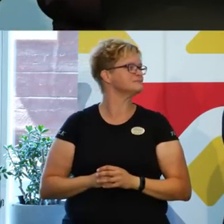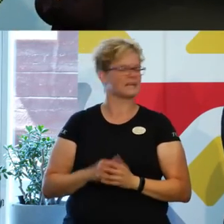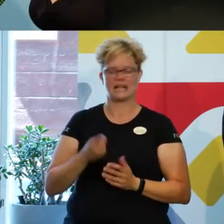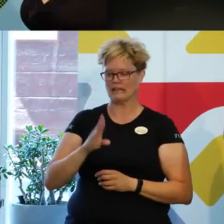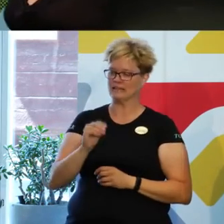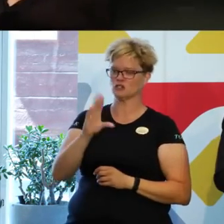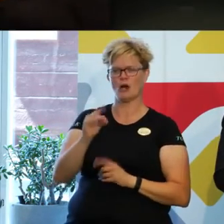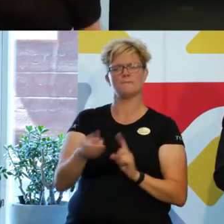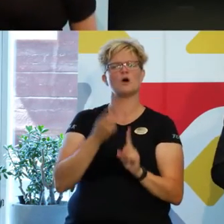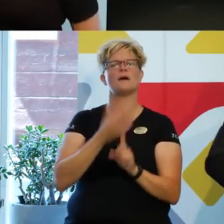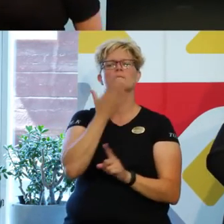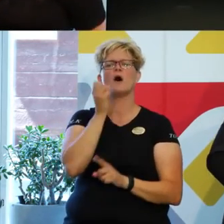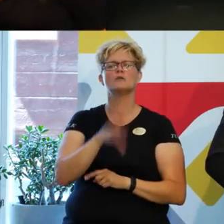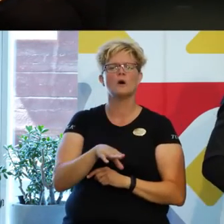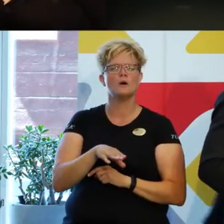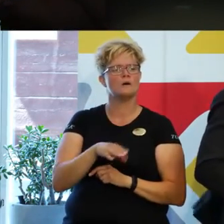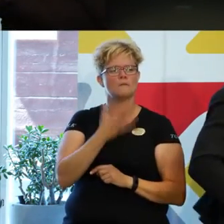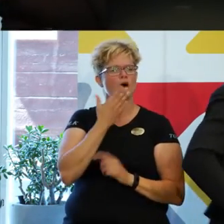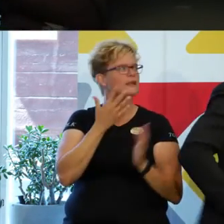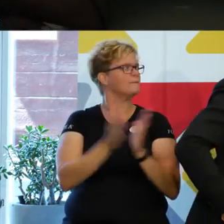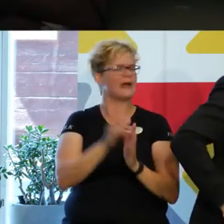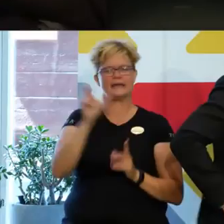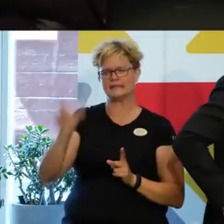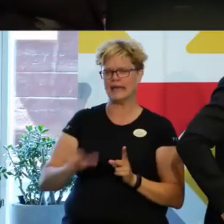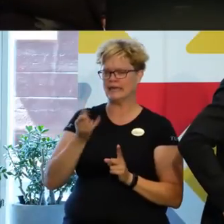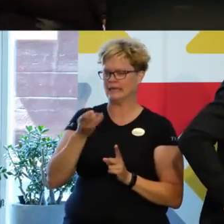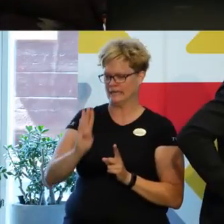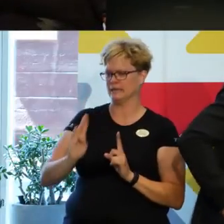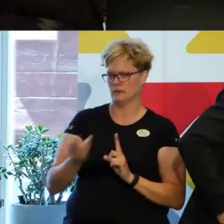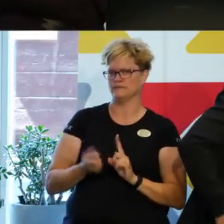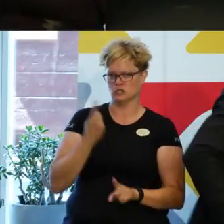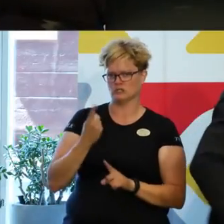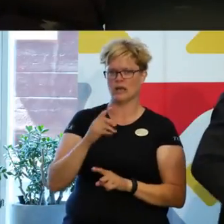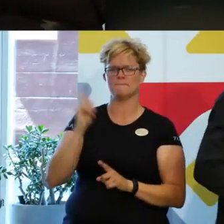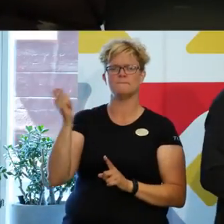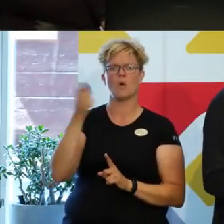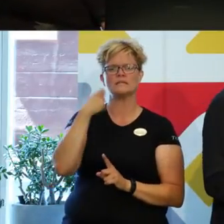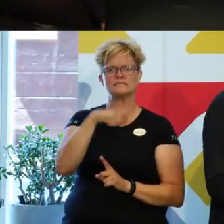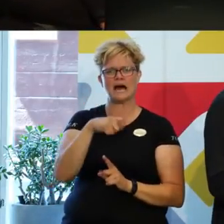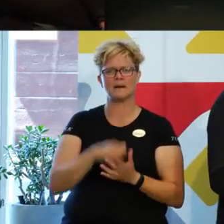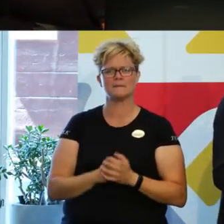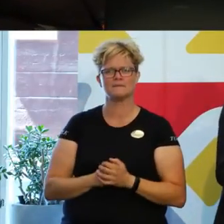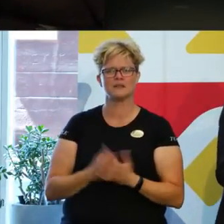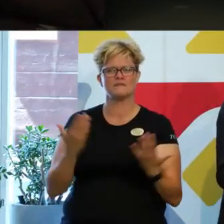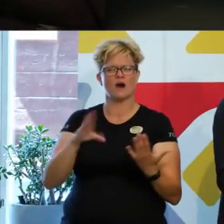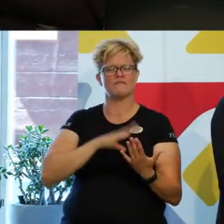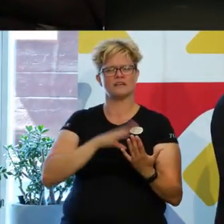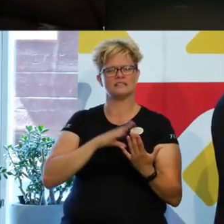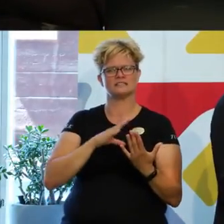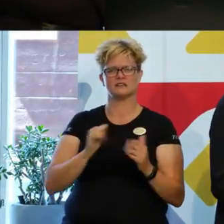Ja, då börjar vi prata lite med dig, Ingrid. Båstad. Vad finns det för